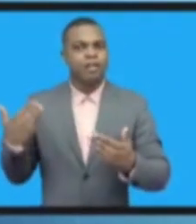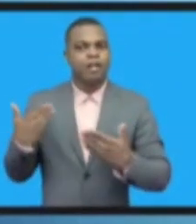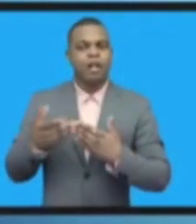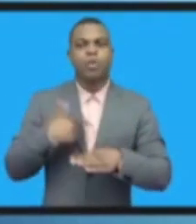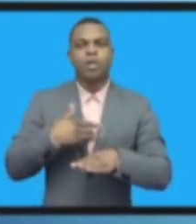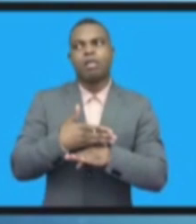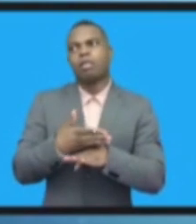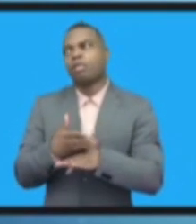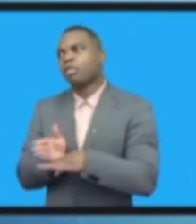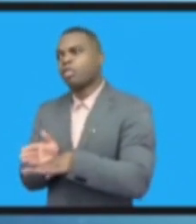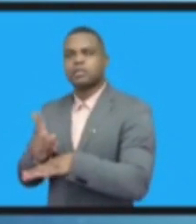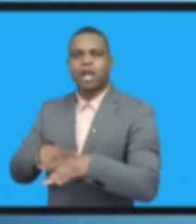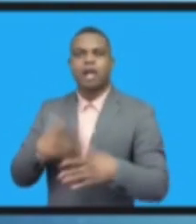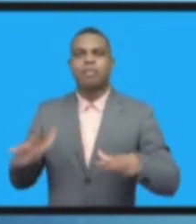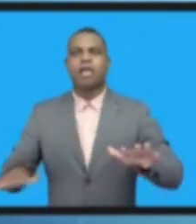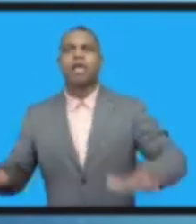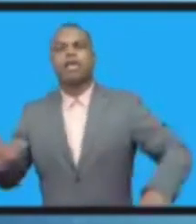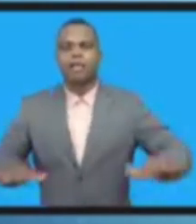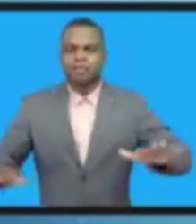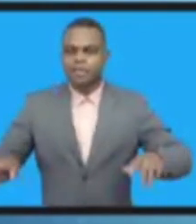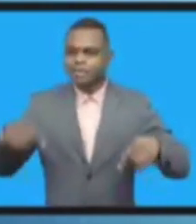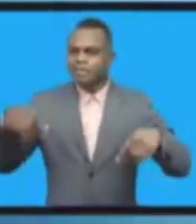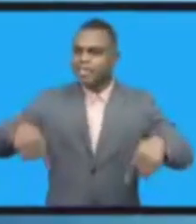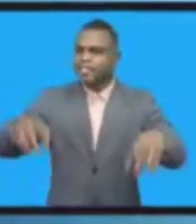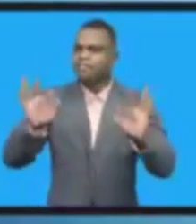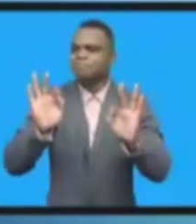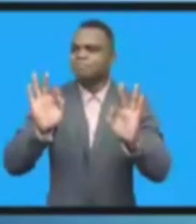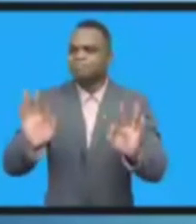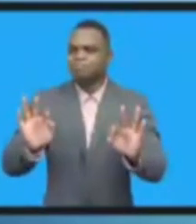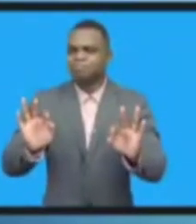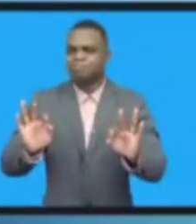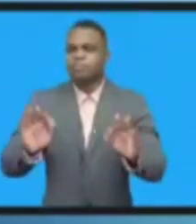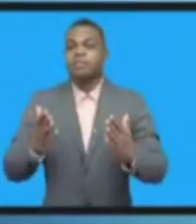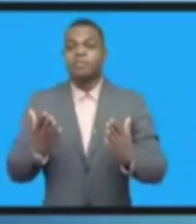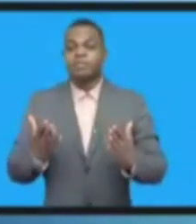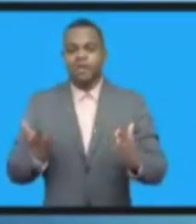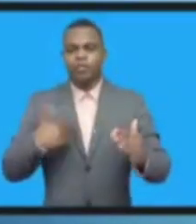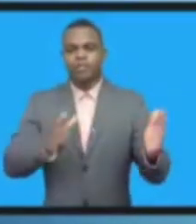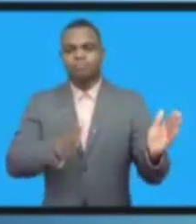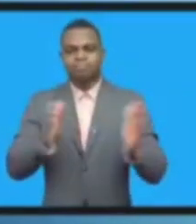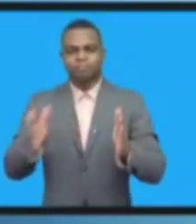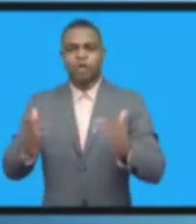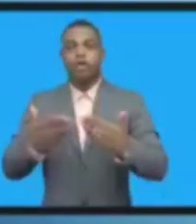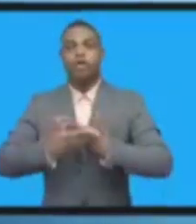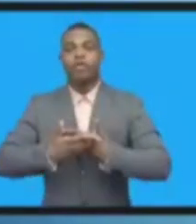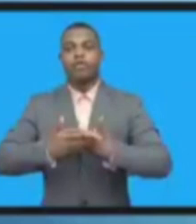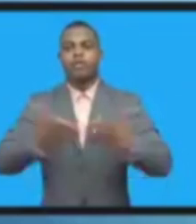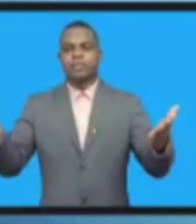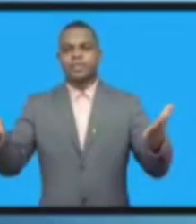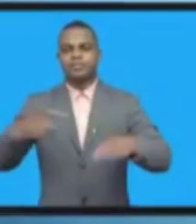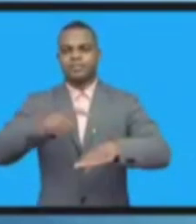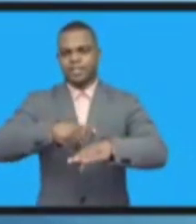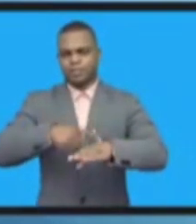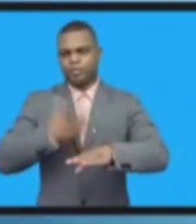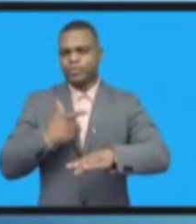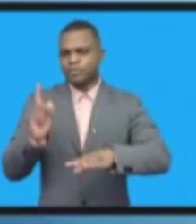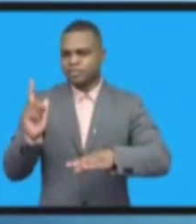выступлений от заинтересованных сторон и разных экспертов, которых я сейчас еще раз приглашаю на сцену.